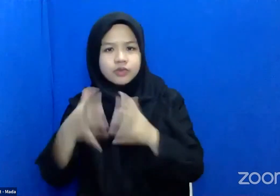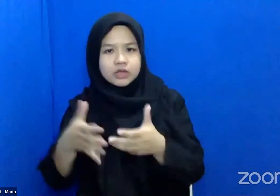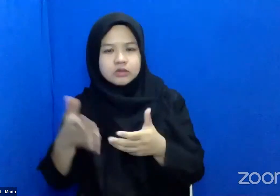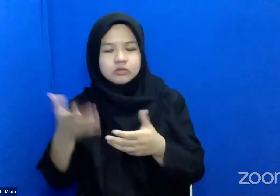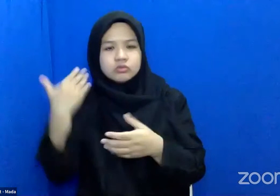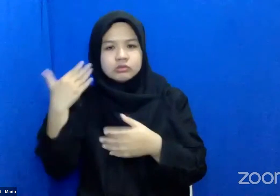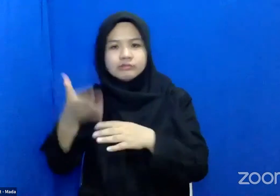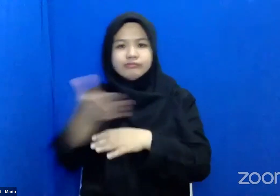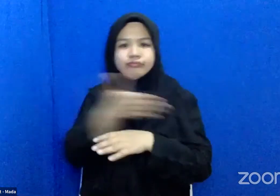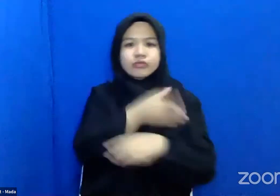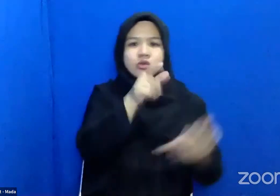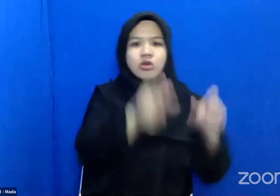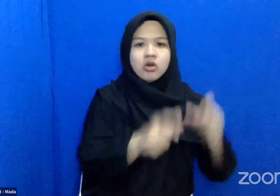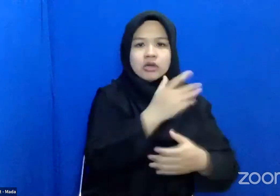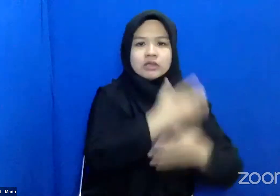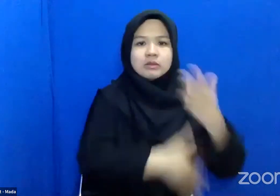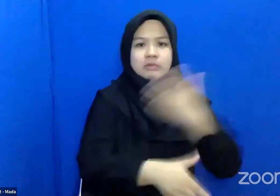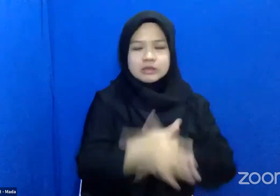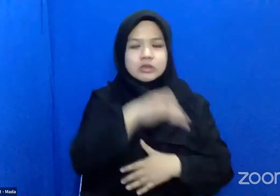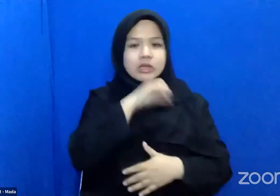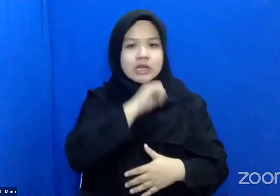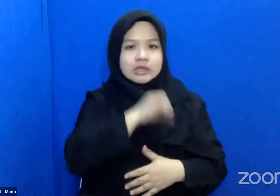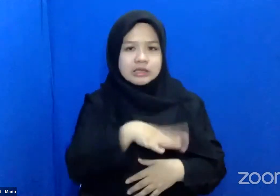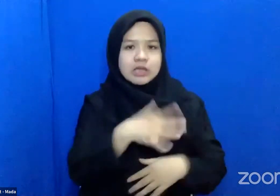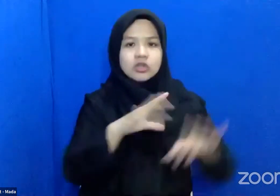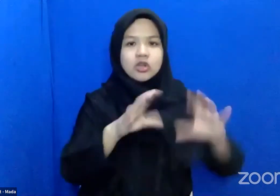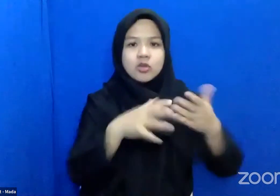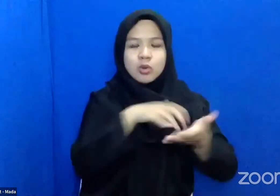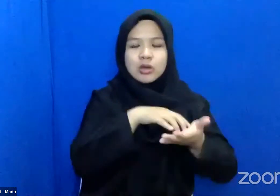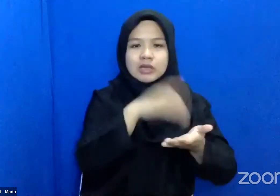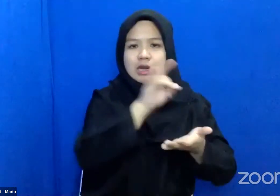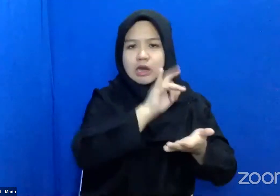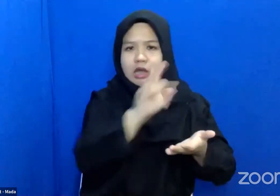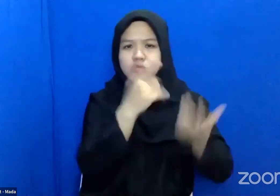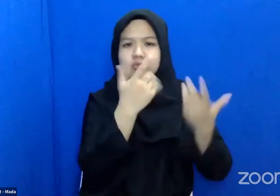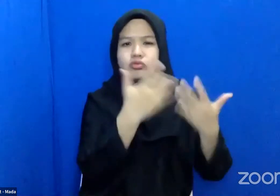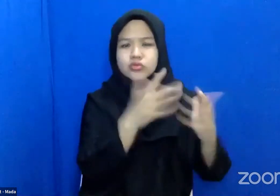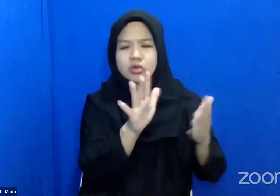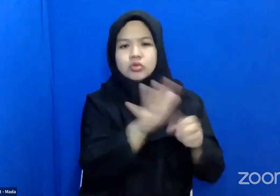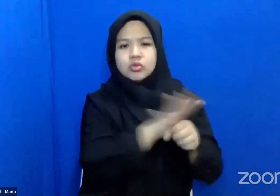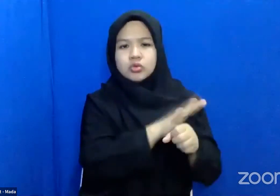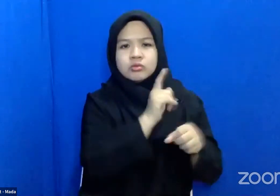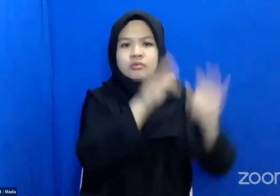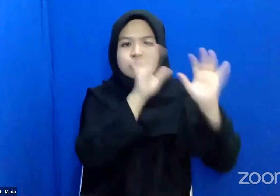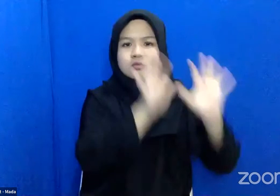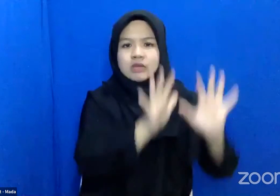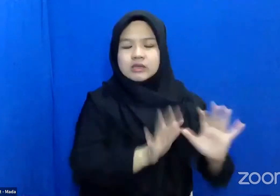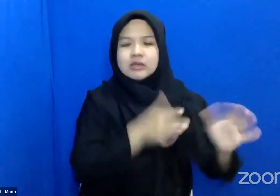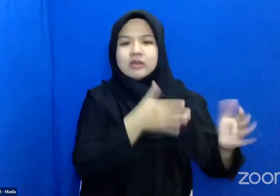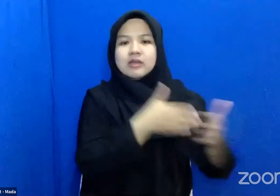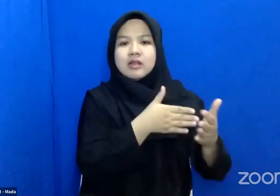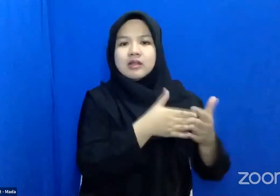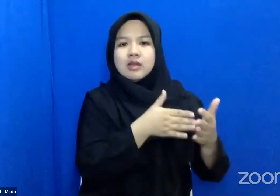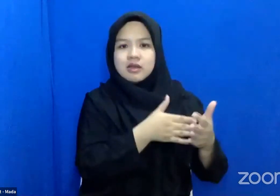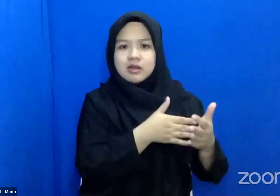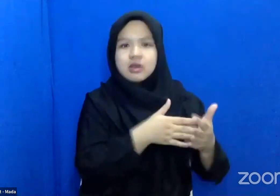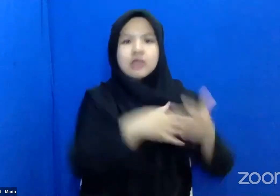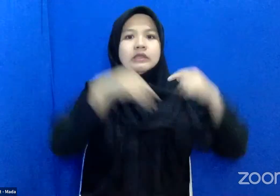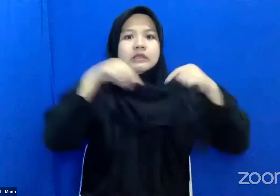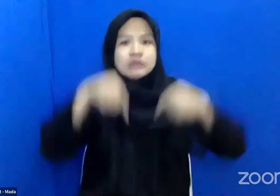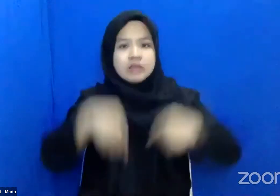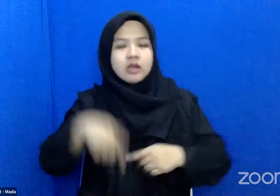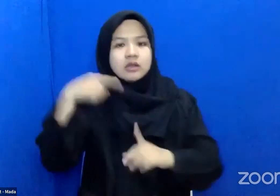para penyelan disabilitas dan juga lansia serta kelompok rentan lainnya sudah cukup mengalami banyak tantangan nah saat ini kita